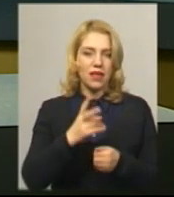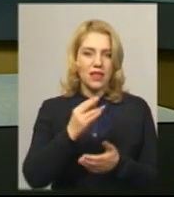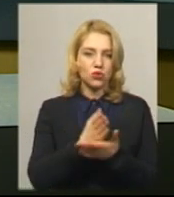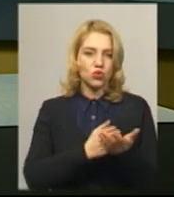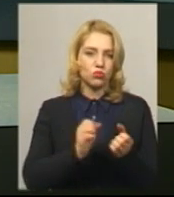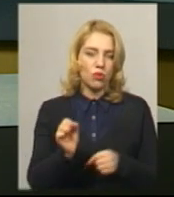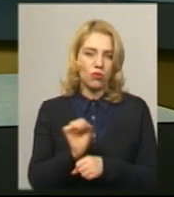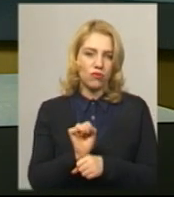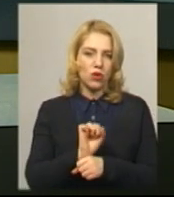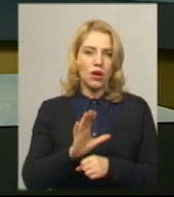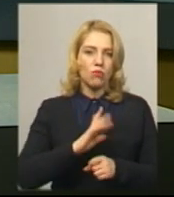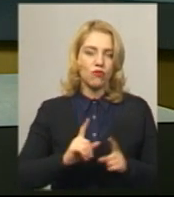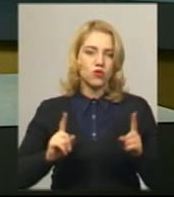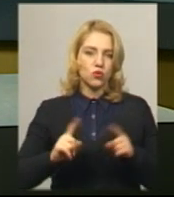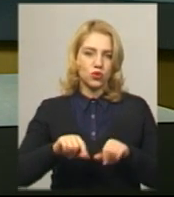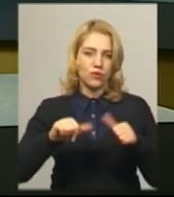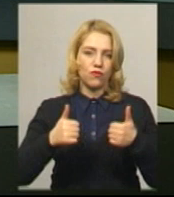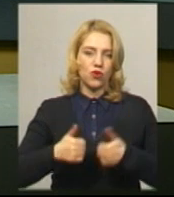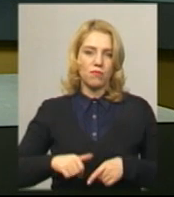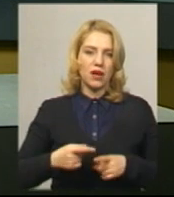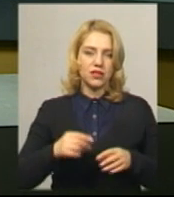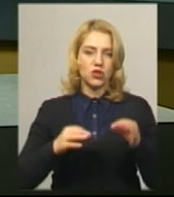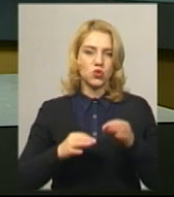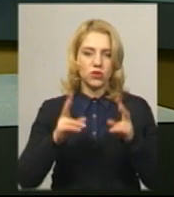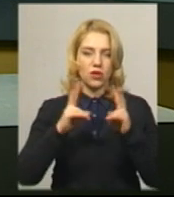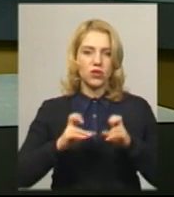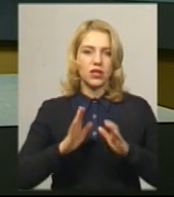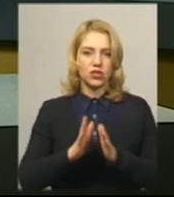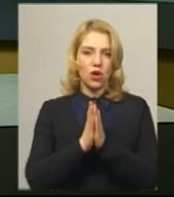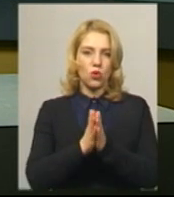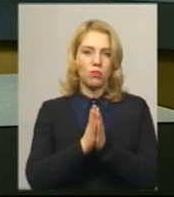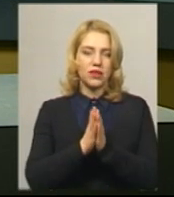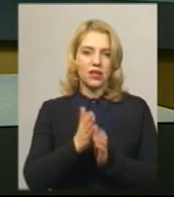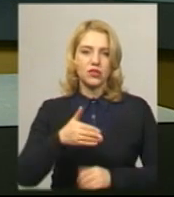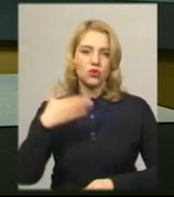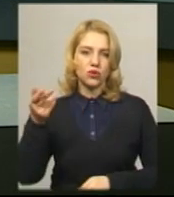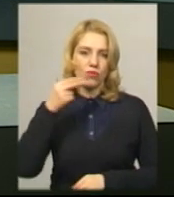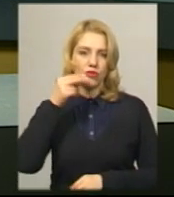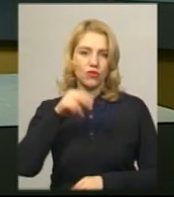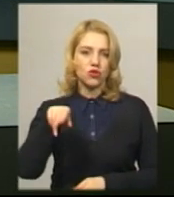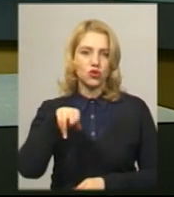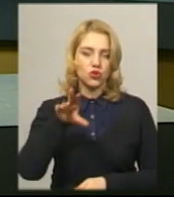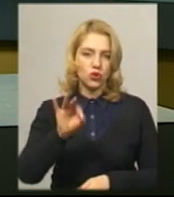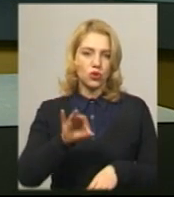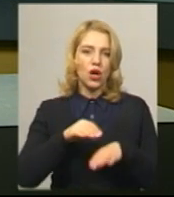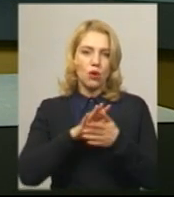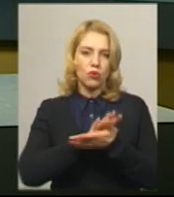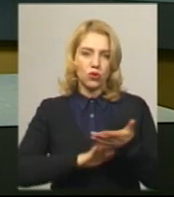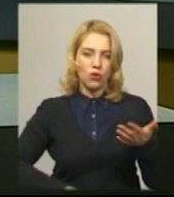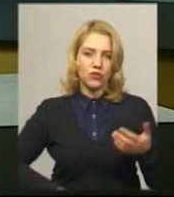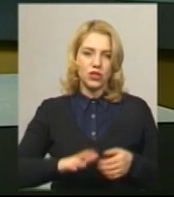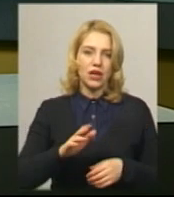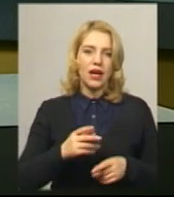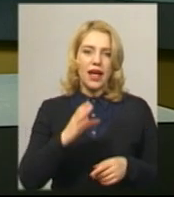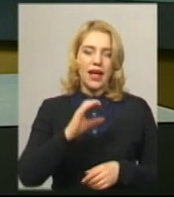авто, пройшов у скороченому форматі. Суддя розглянув лише клопотання сторони обвинувачення щодо продовження екс